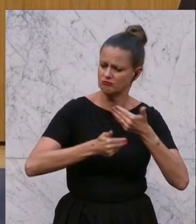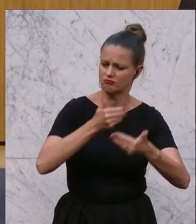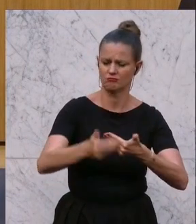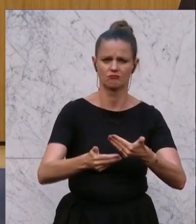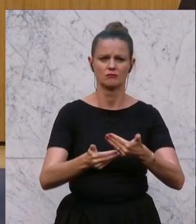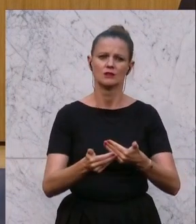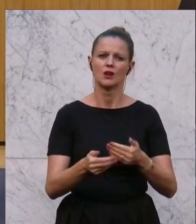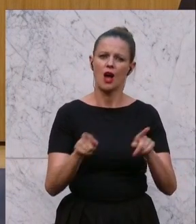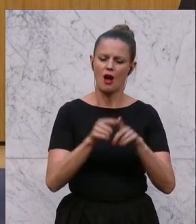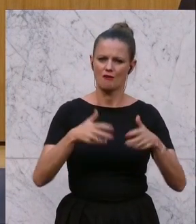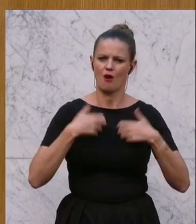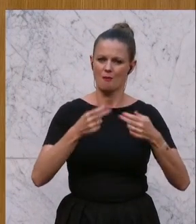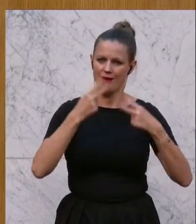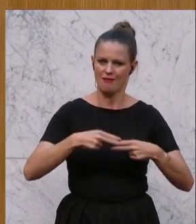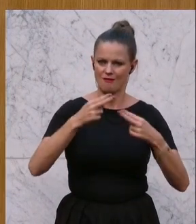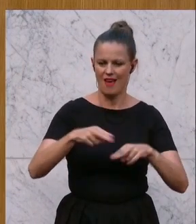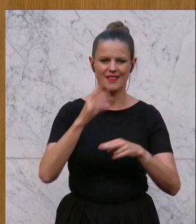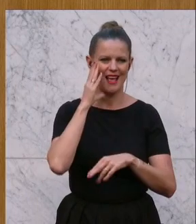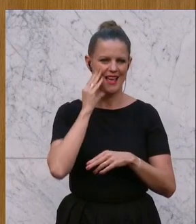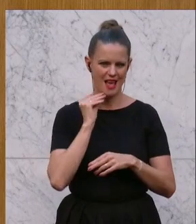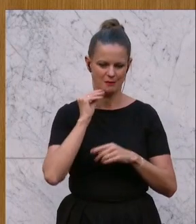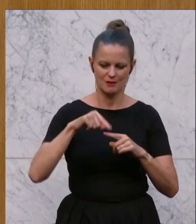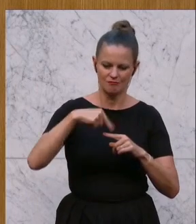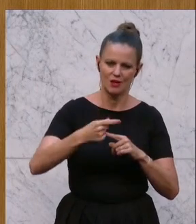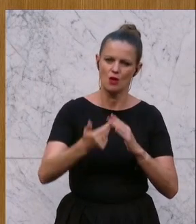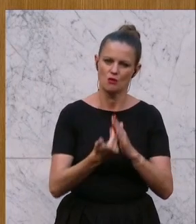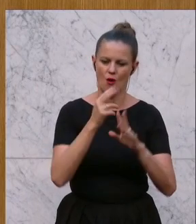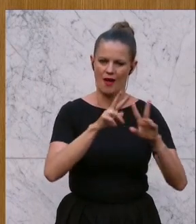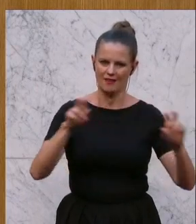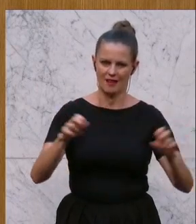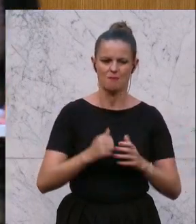sehr, dass es auch fortgeführt wird im Herbst mit den nächsten Themen. Danke.